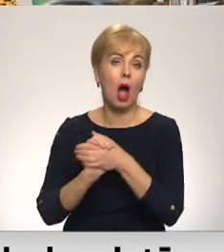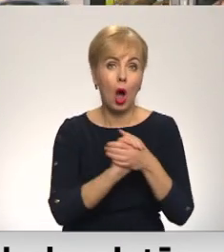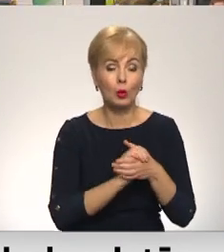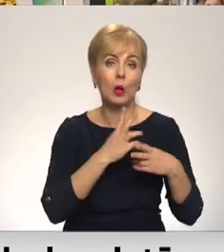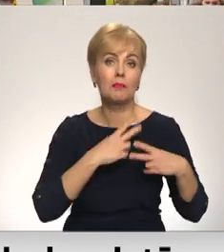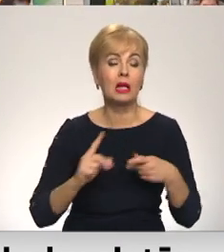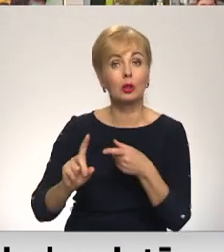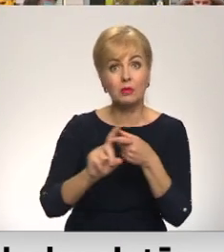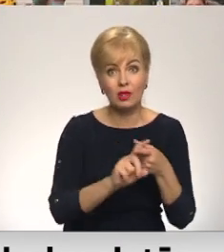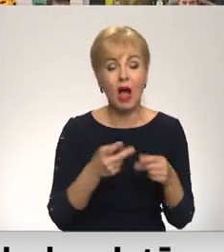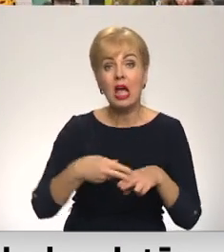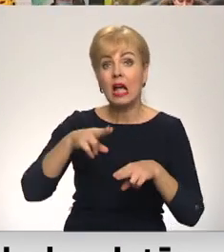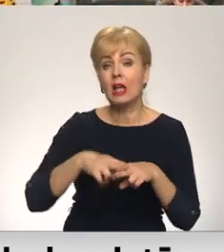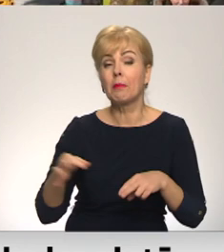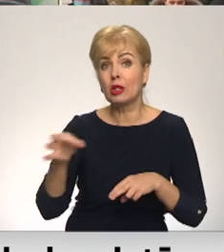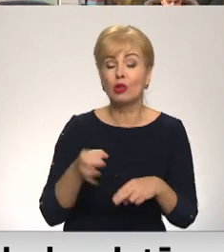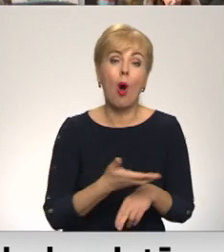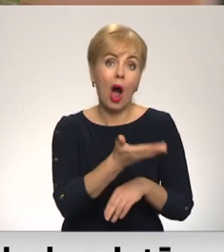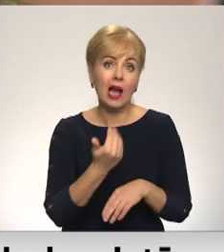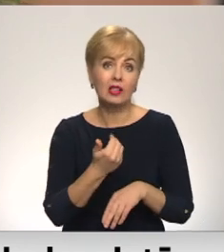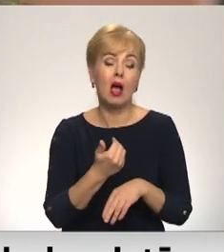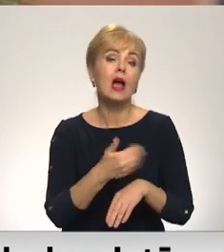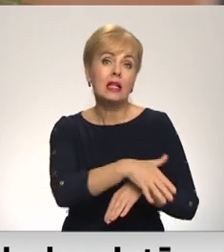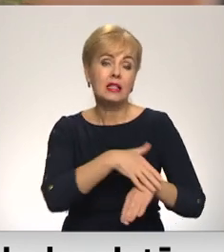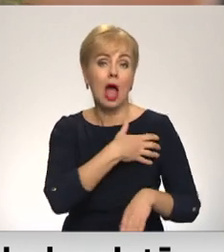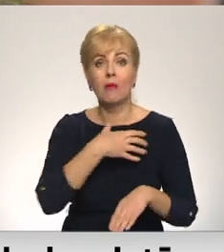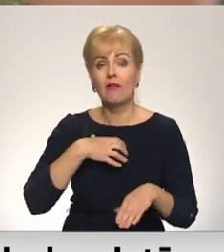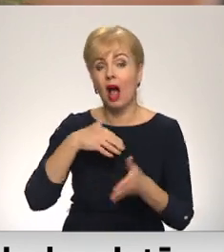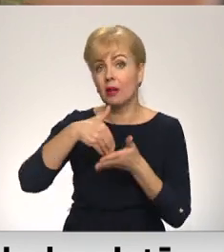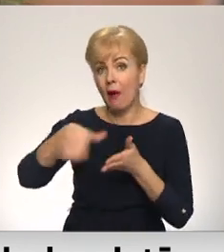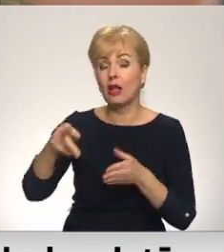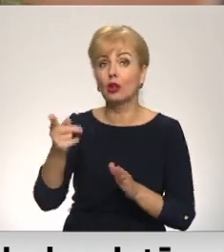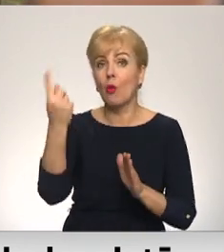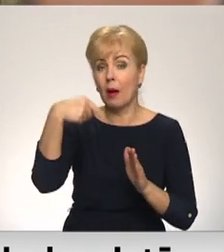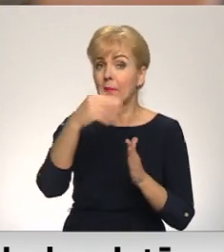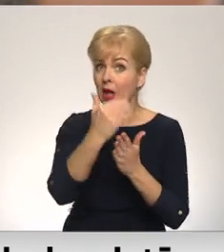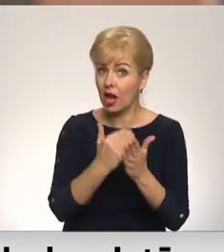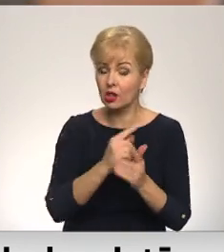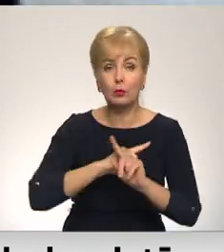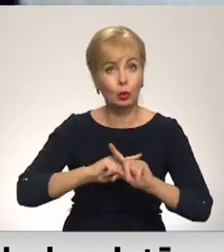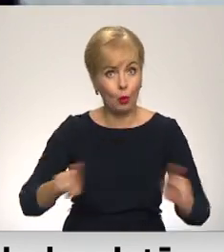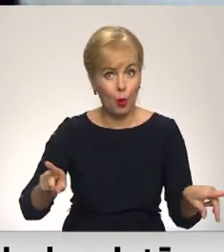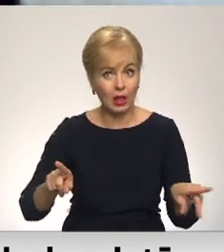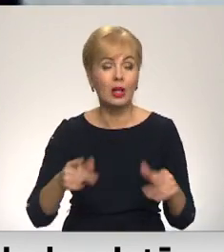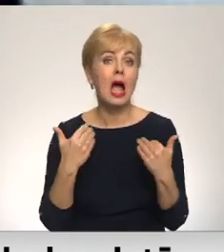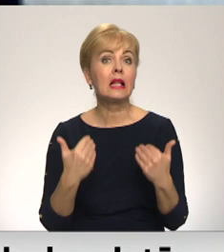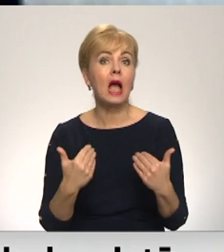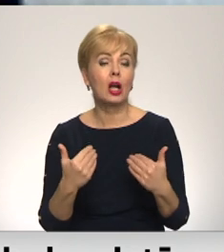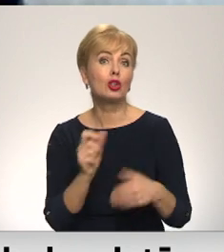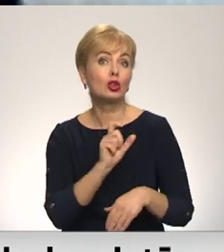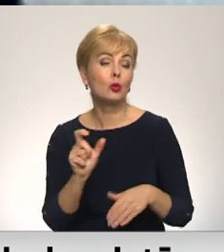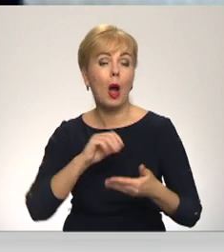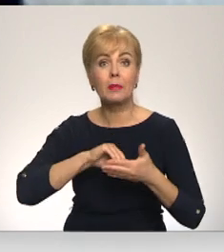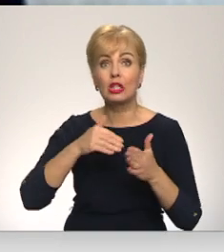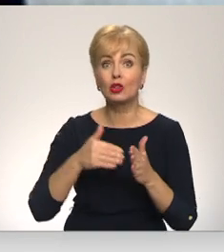savienībā. Tāpēc organizācija aicina saimu un valdību atteikties no šīs prasības nekavējoties. Šobrīd situācija